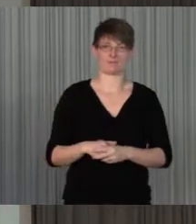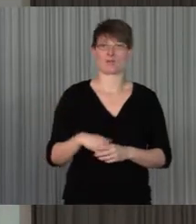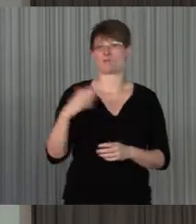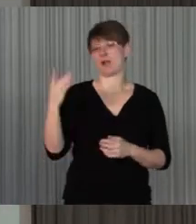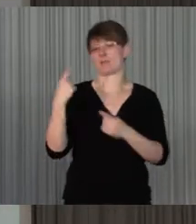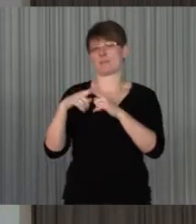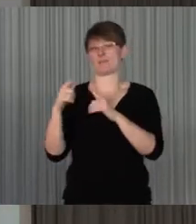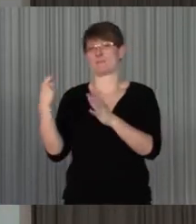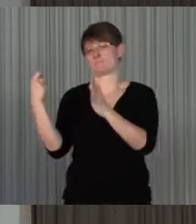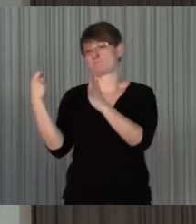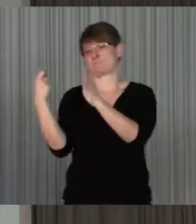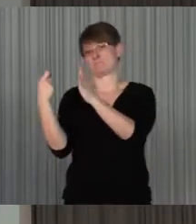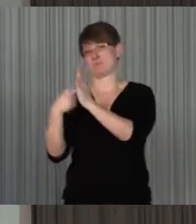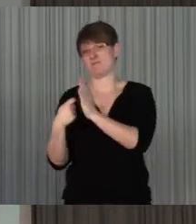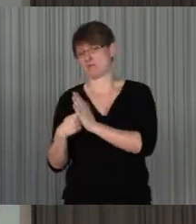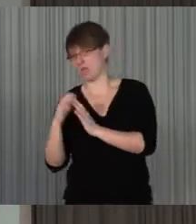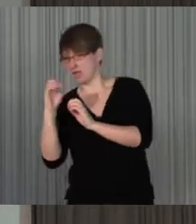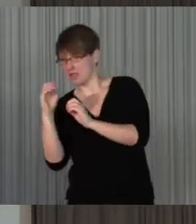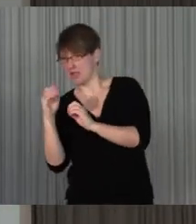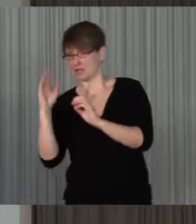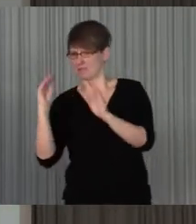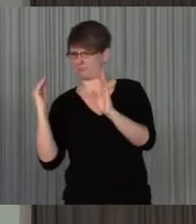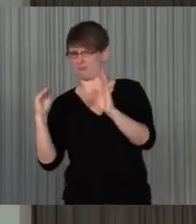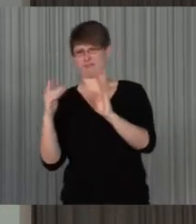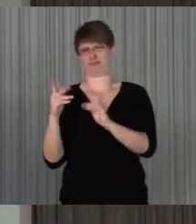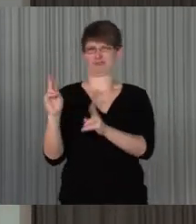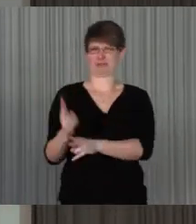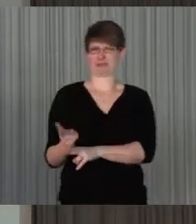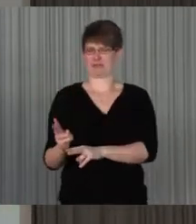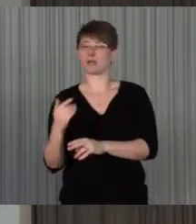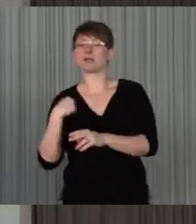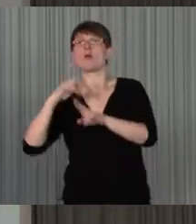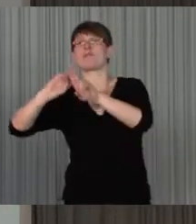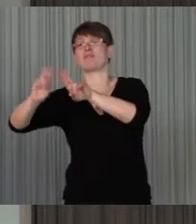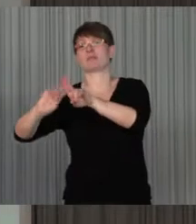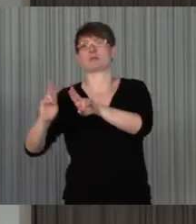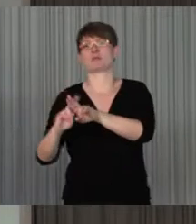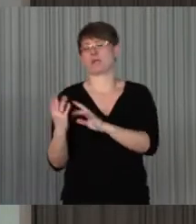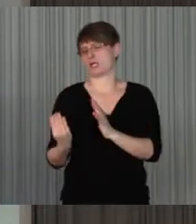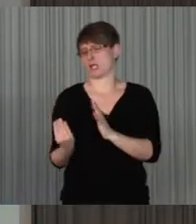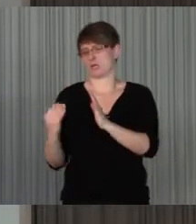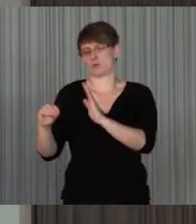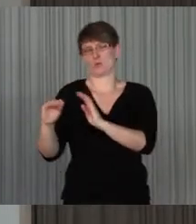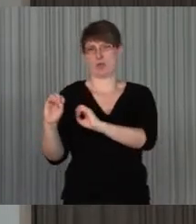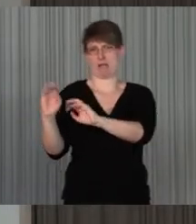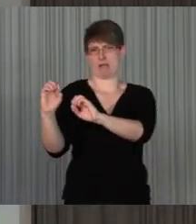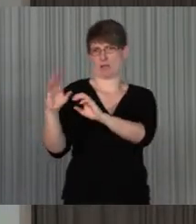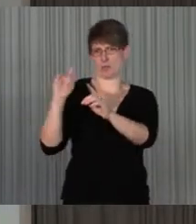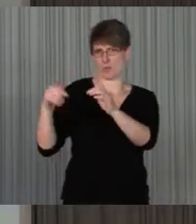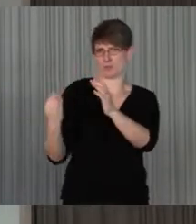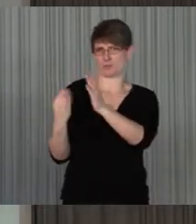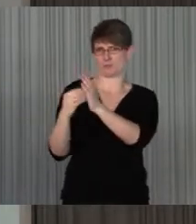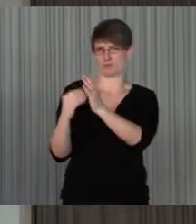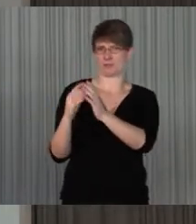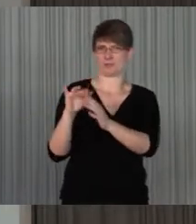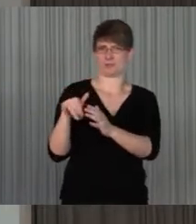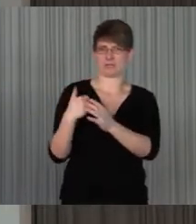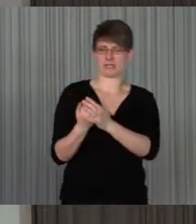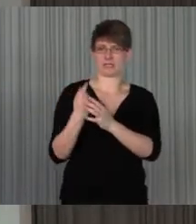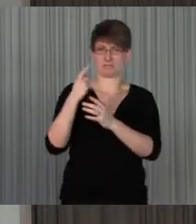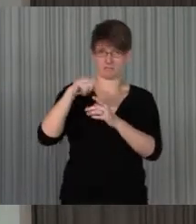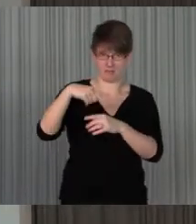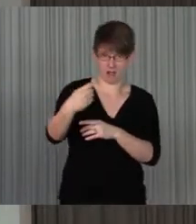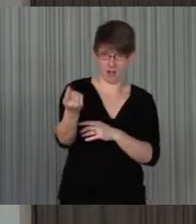bewerten, wie die Erklärung oder aber auch verbessern und eine Zusatzerklärung bei anderen liegen und wenn sie das nächste Mal in Browser